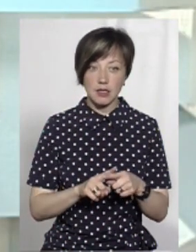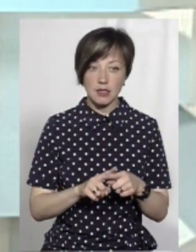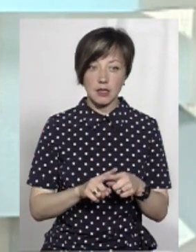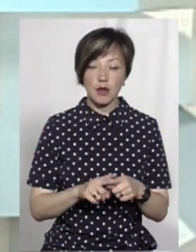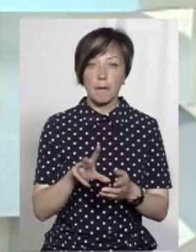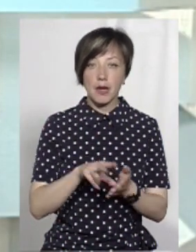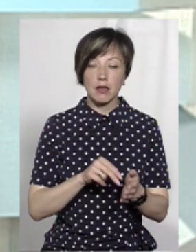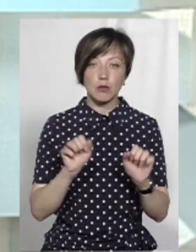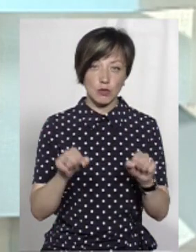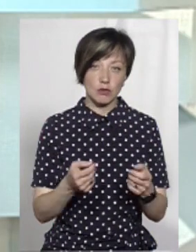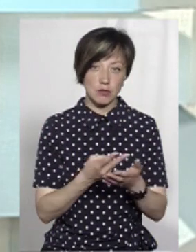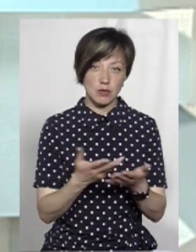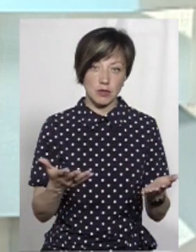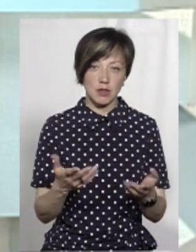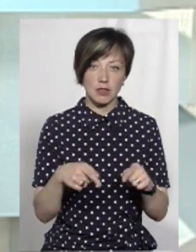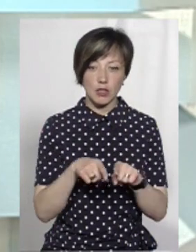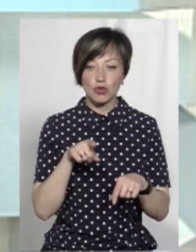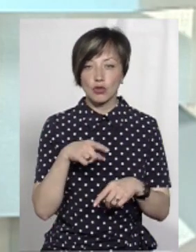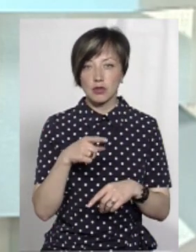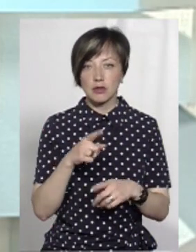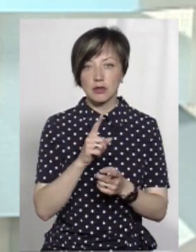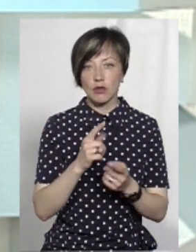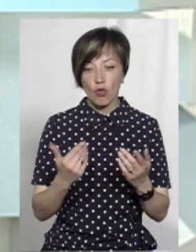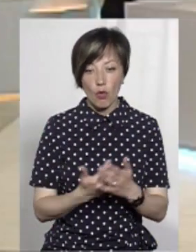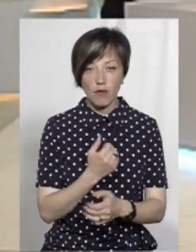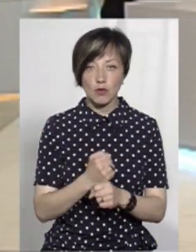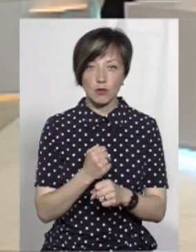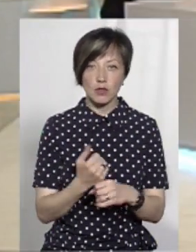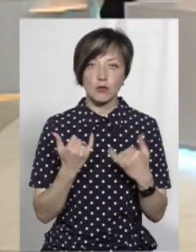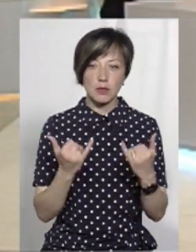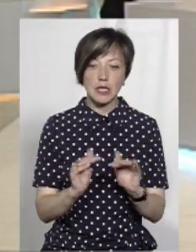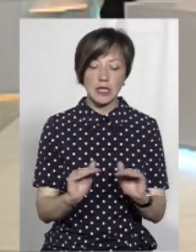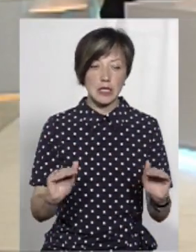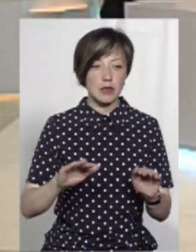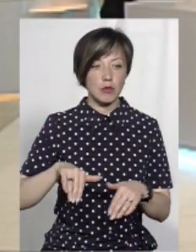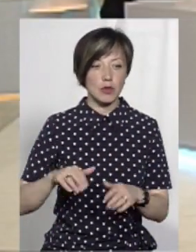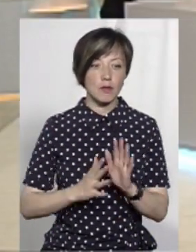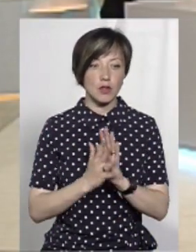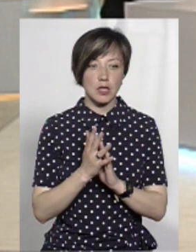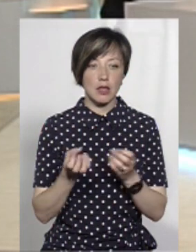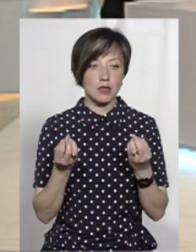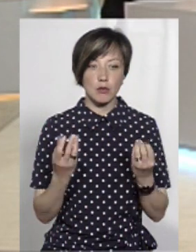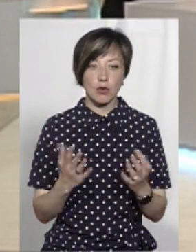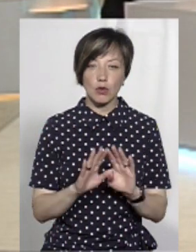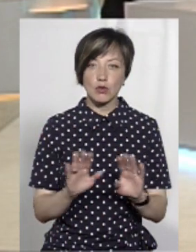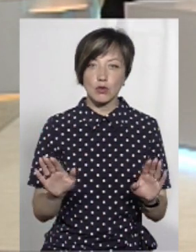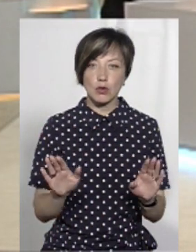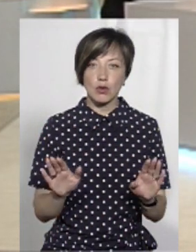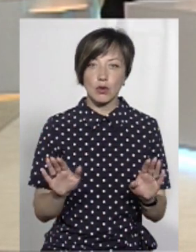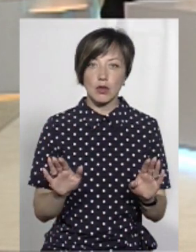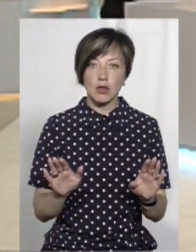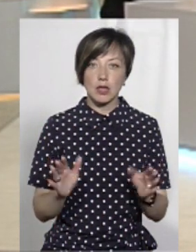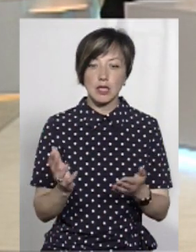приклад можна ставити і казати, що щось кардинально нове зробилось для того, щоб діти потім виростали не просто, скажімо,